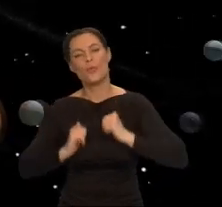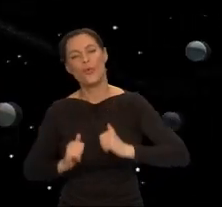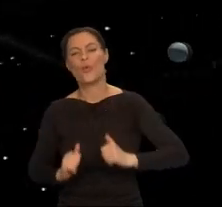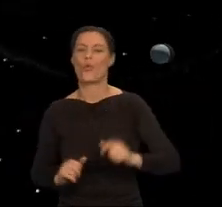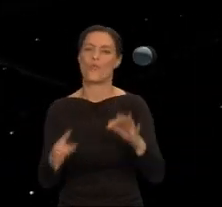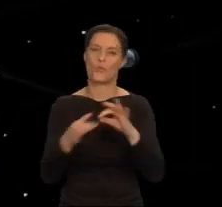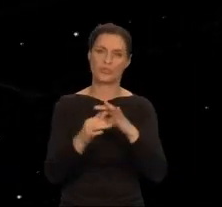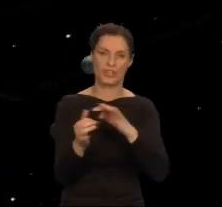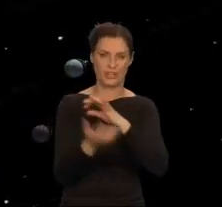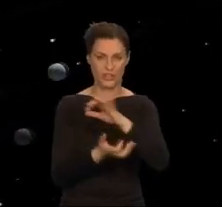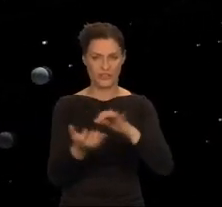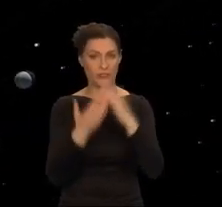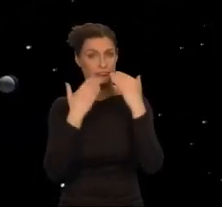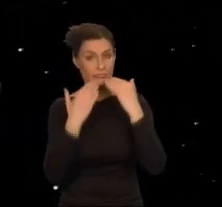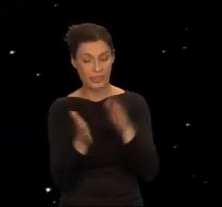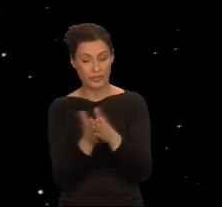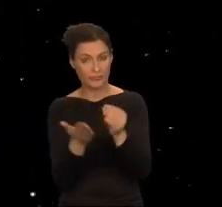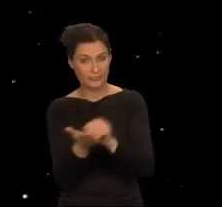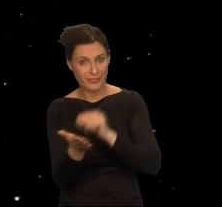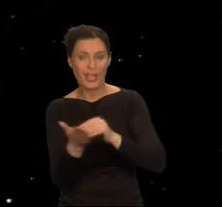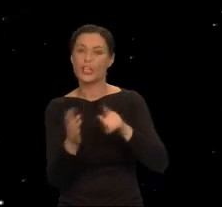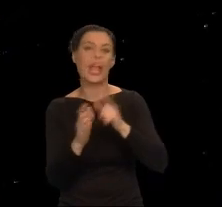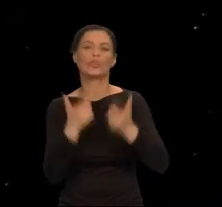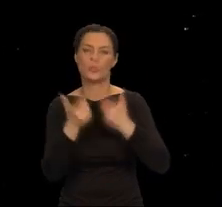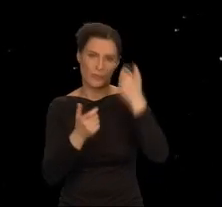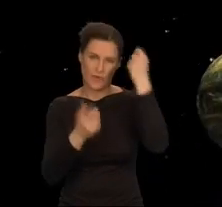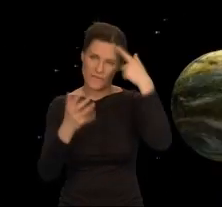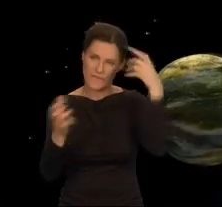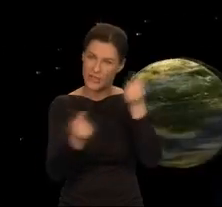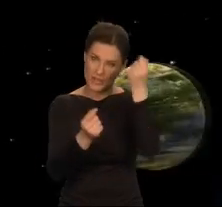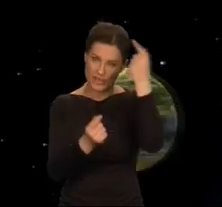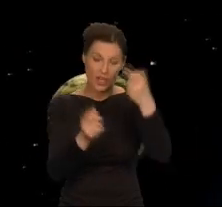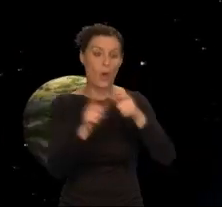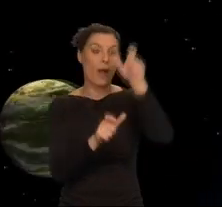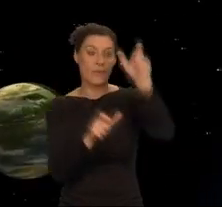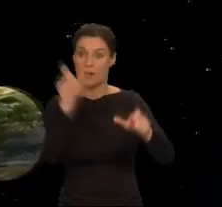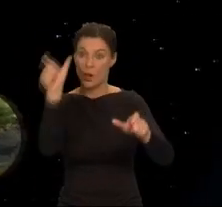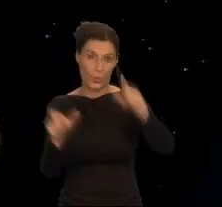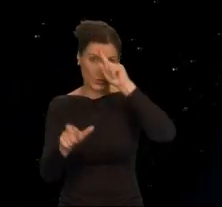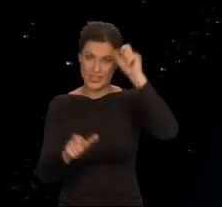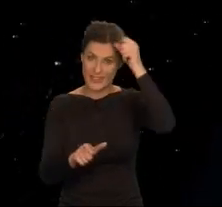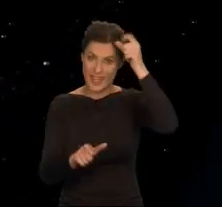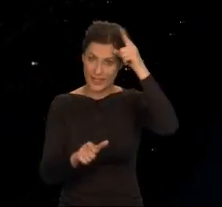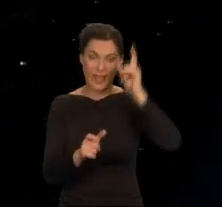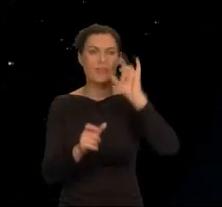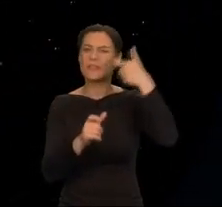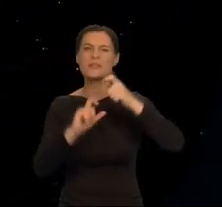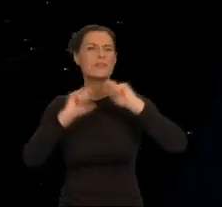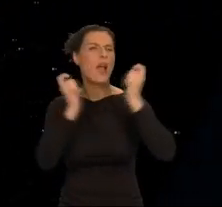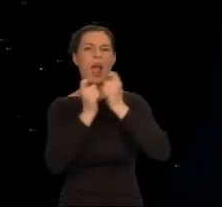Dzięki niej mogłam rozsyłać inteligentnych ludzi po całym uniwersum, by dokonywali ciekawych odkryć.